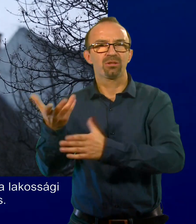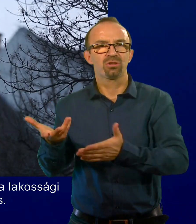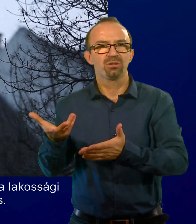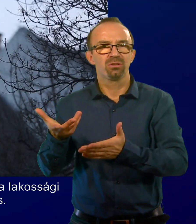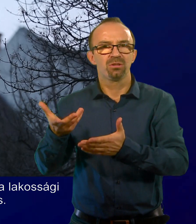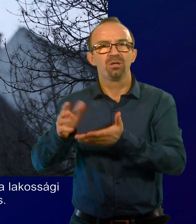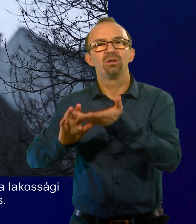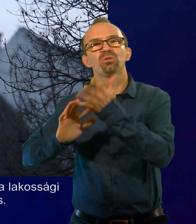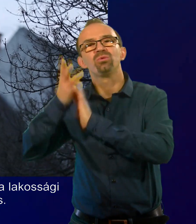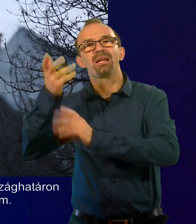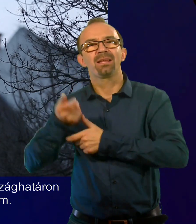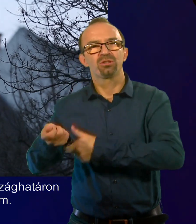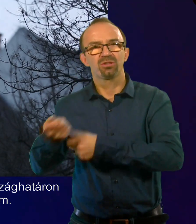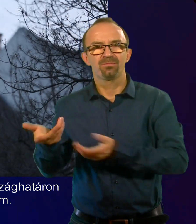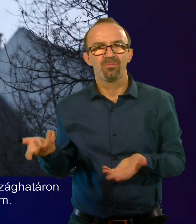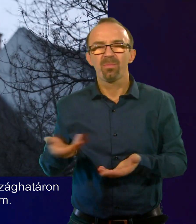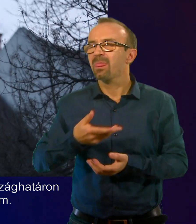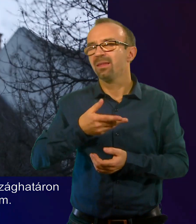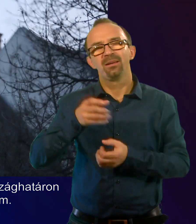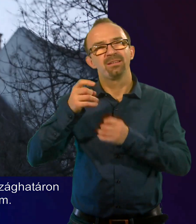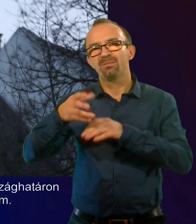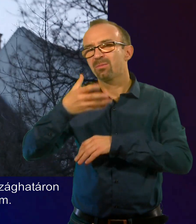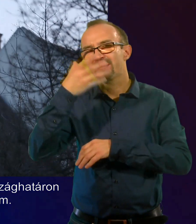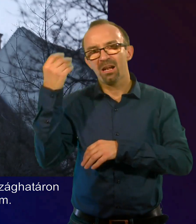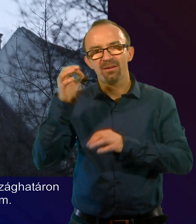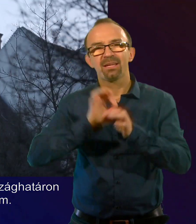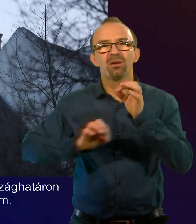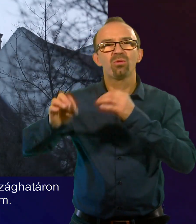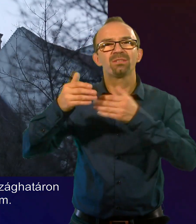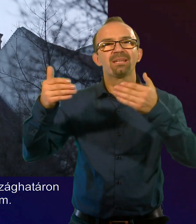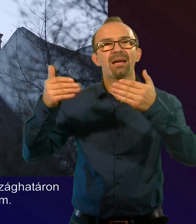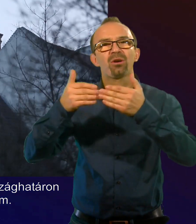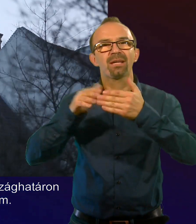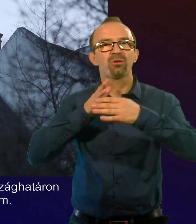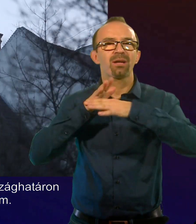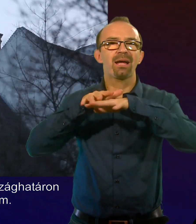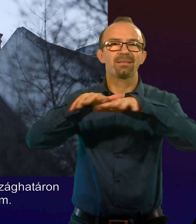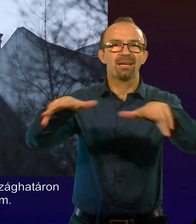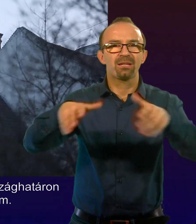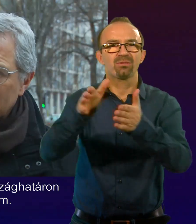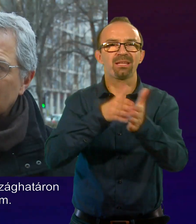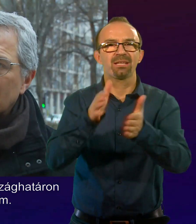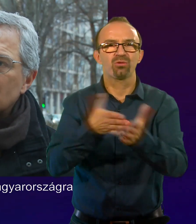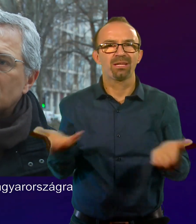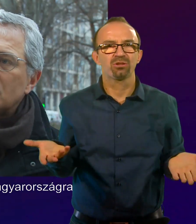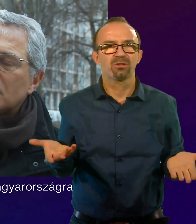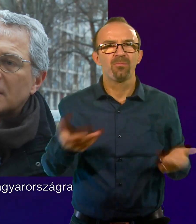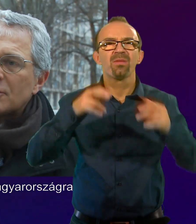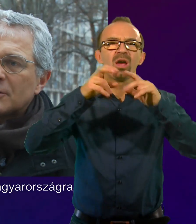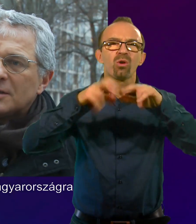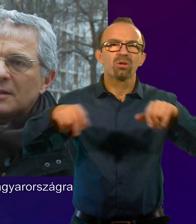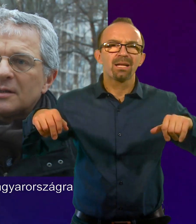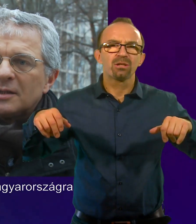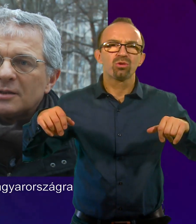a lakossági tüzelés. Nem szabad megfeledkezni az országhatáron átterjedő szennyezésekről sem. Az utóbbi